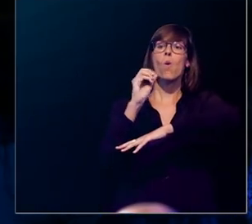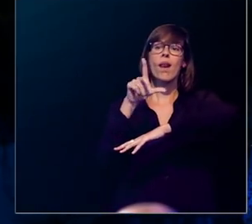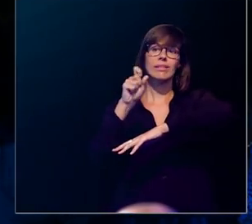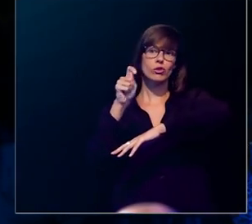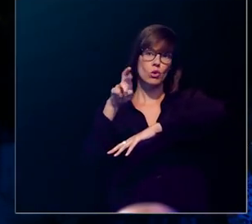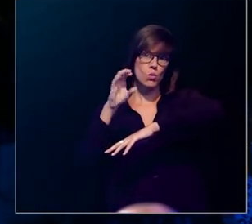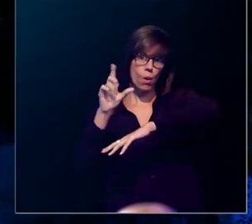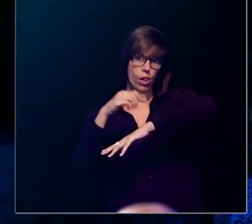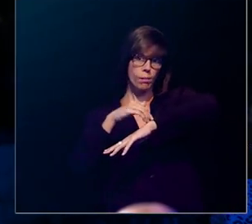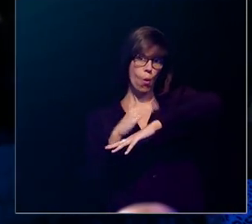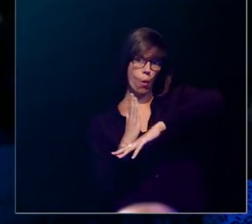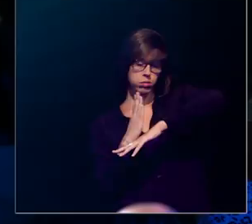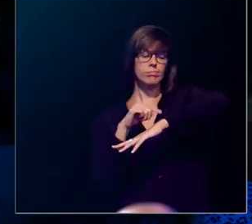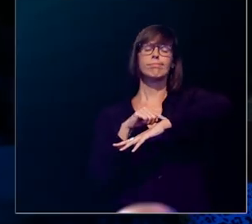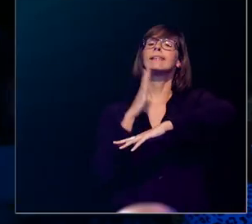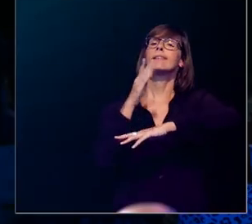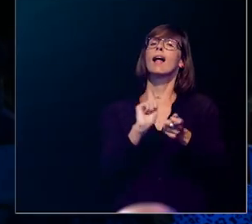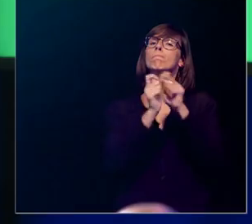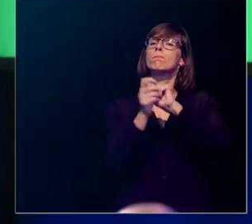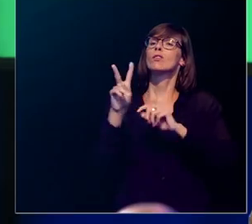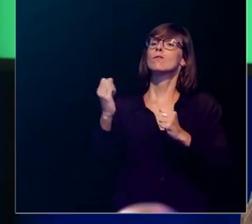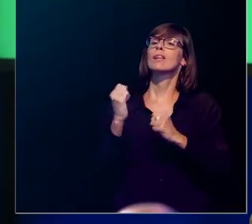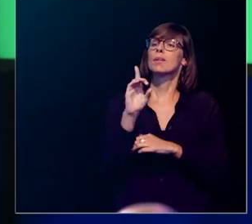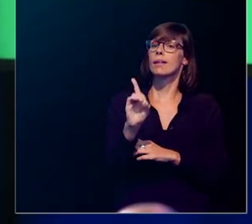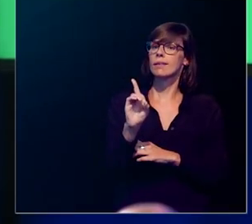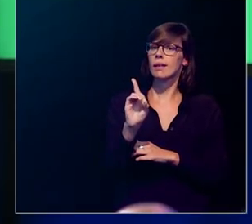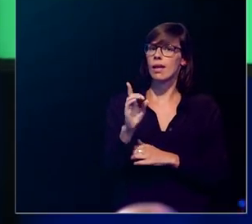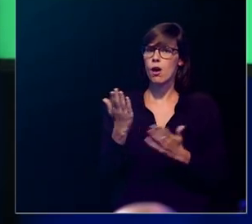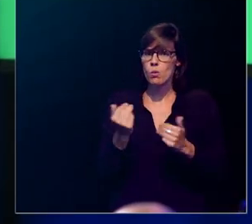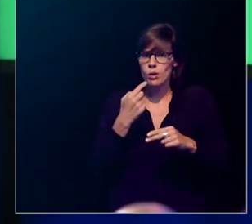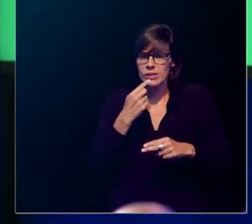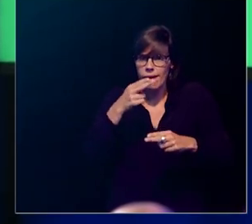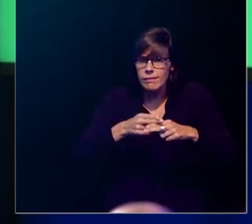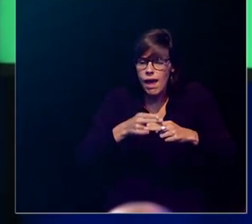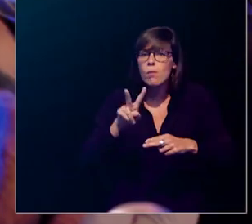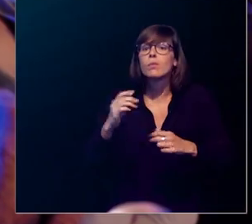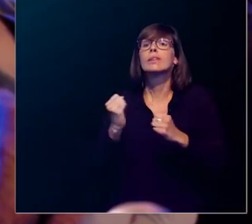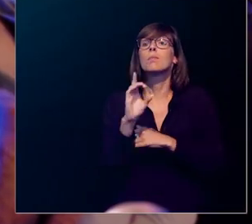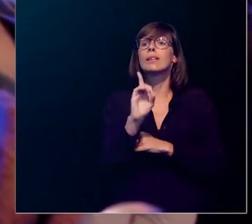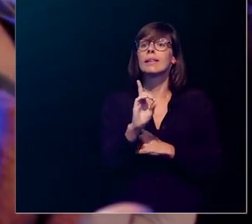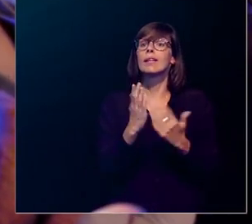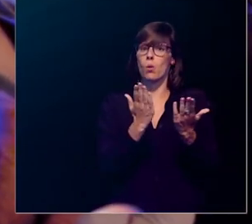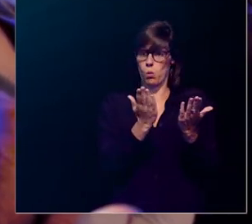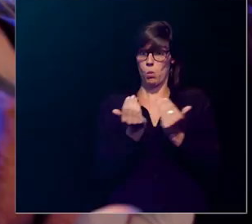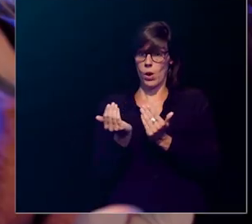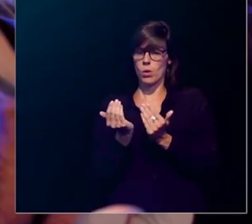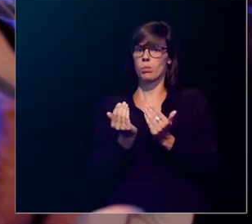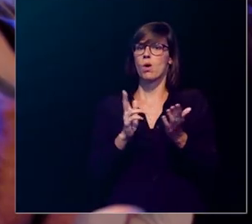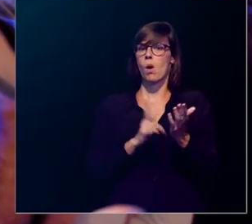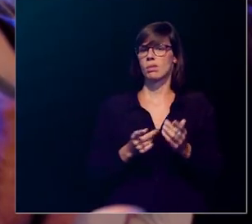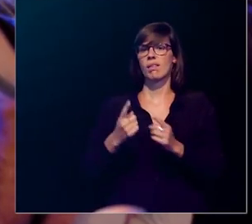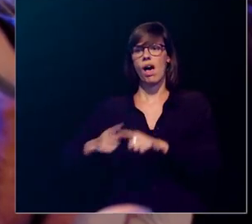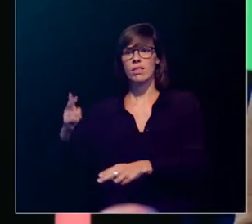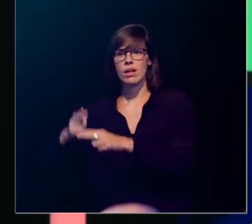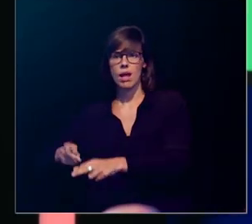openbreken om vitamine D te vormen. Waarom noemen we dat vitamine D? Omdat cholecalciferol een te moeilijke